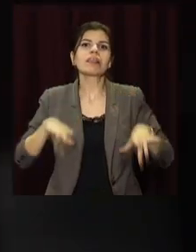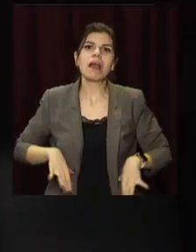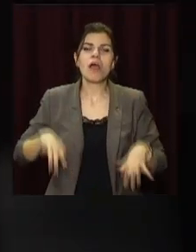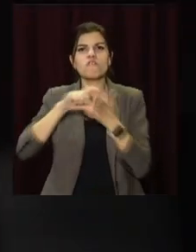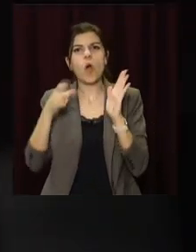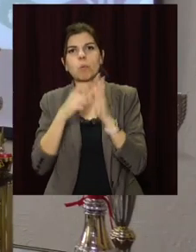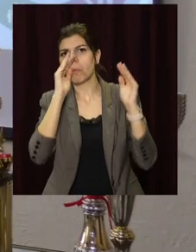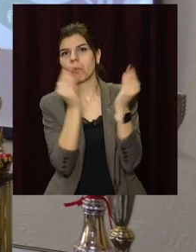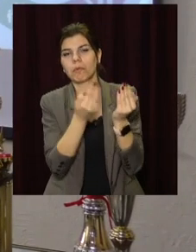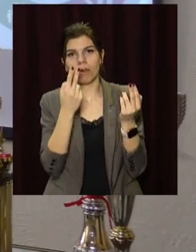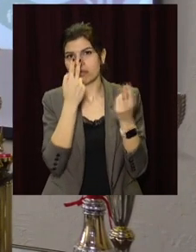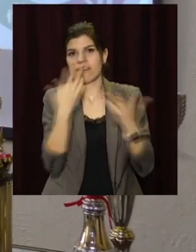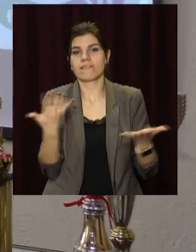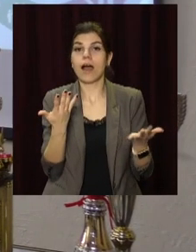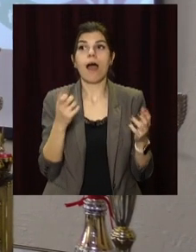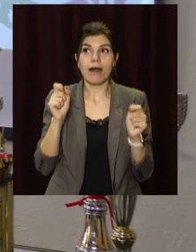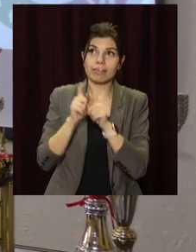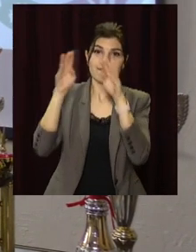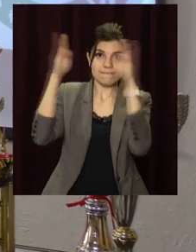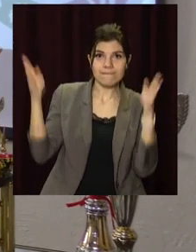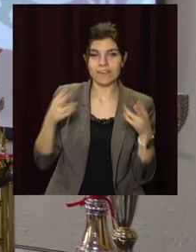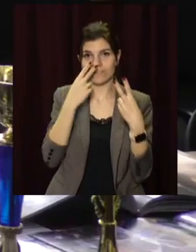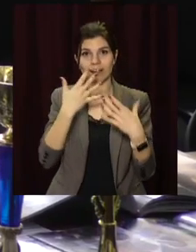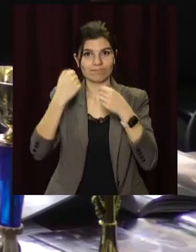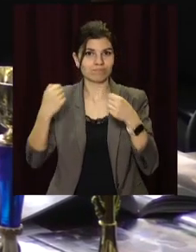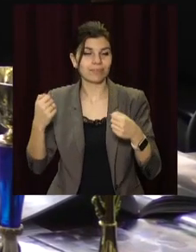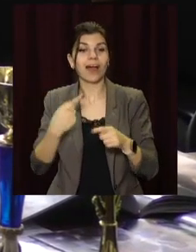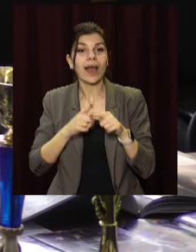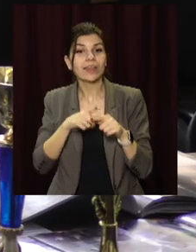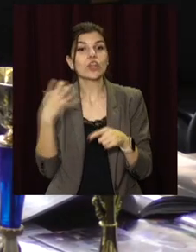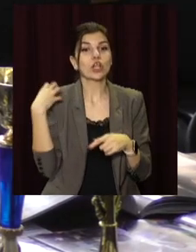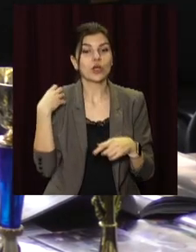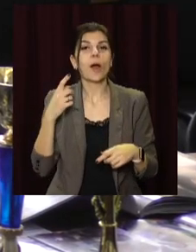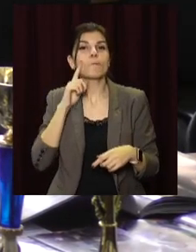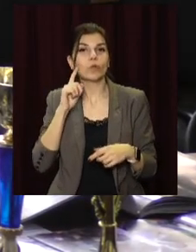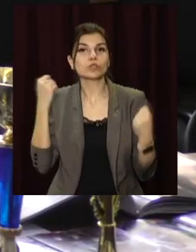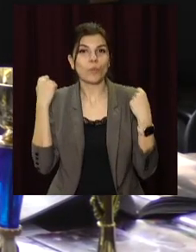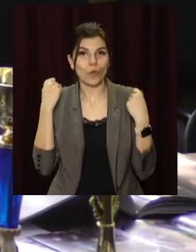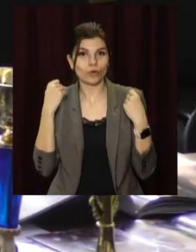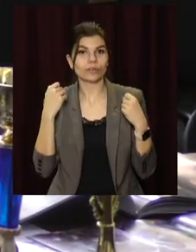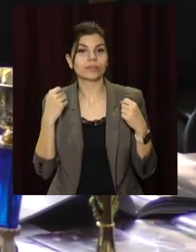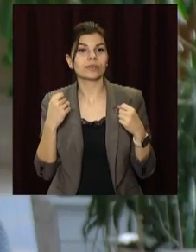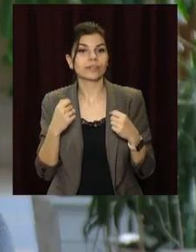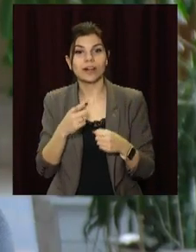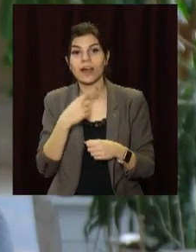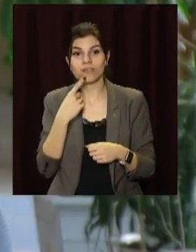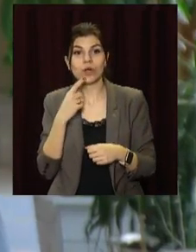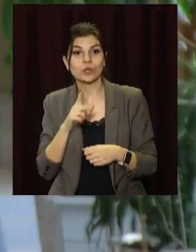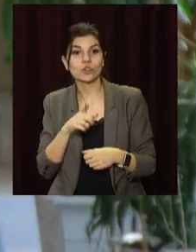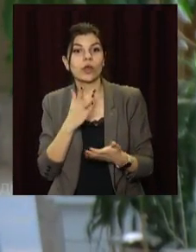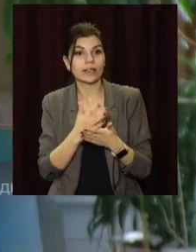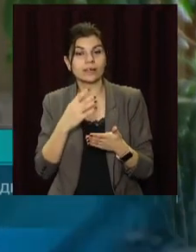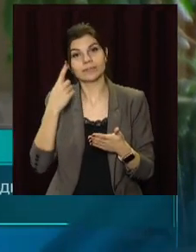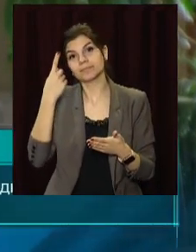тренерській, в кімнатах. Ознайомився з проєктом спортивної експозиції і начальник управління молоді та спорту Едуард Коряк. ДСШ-4